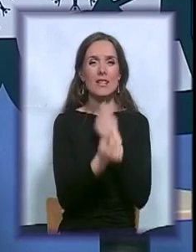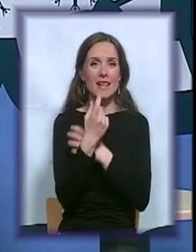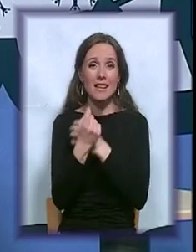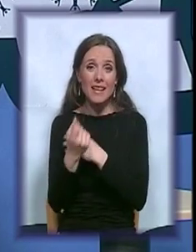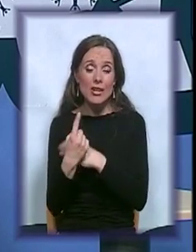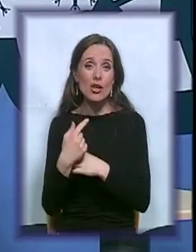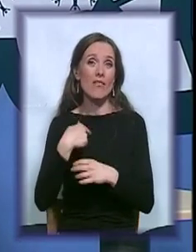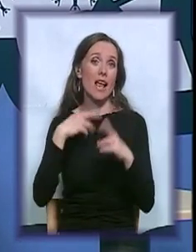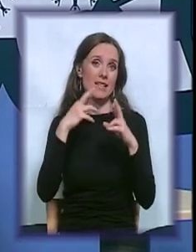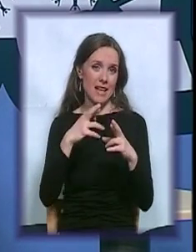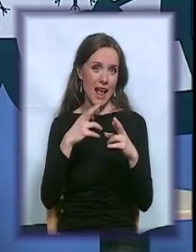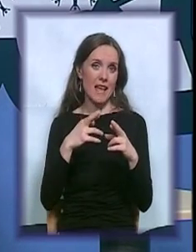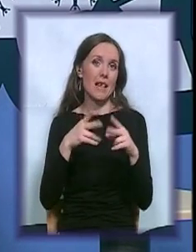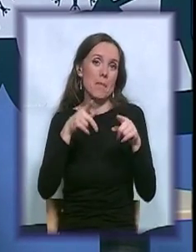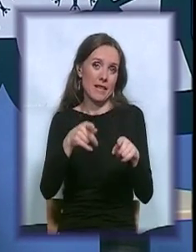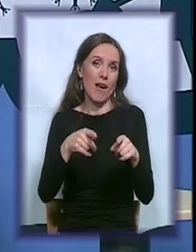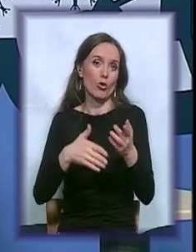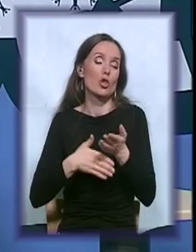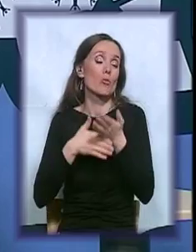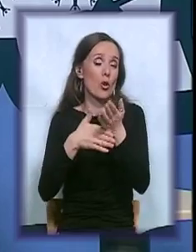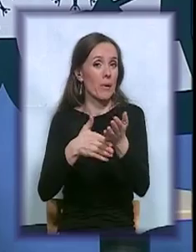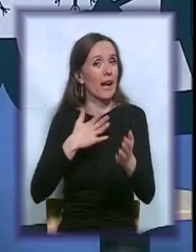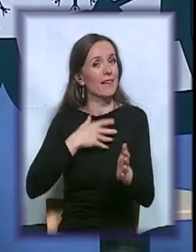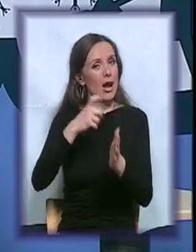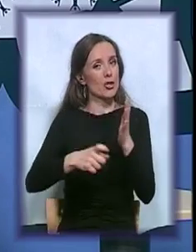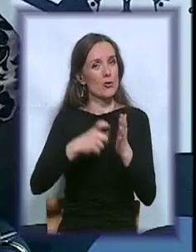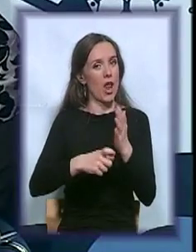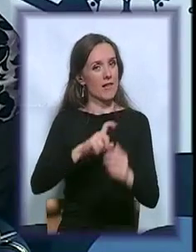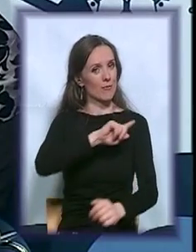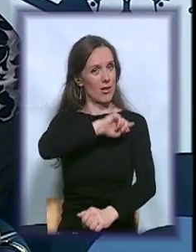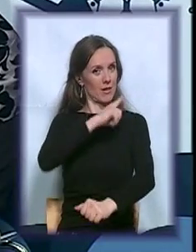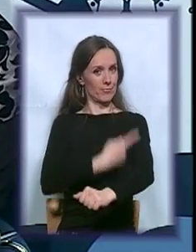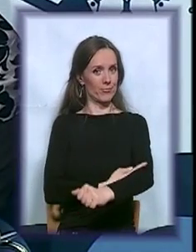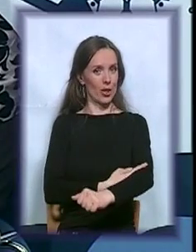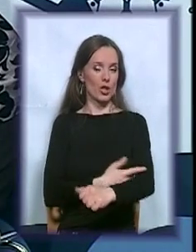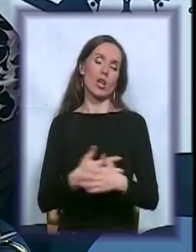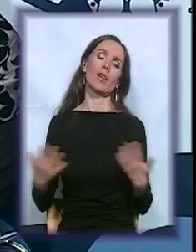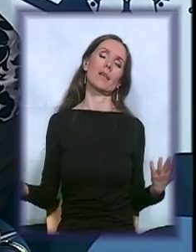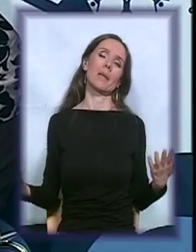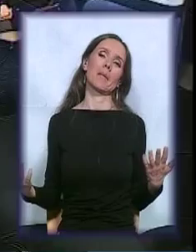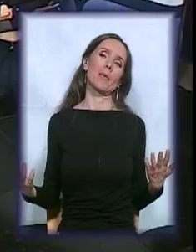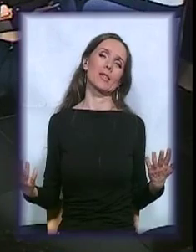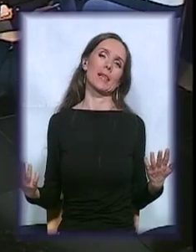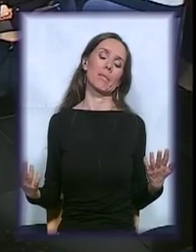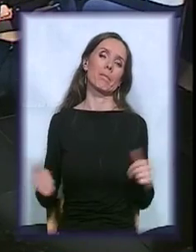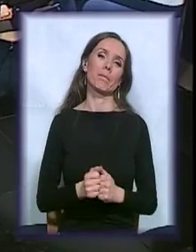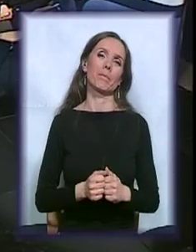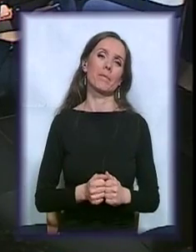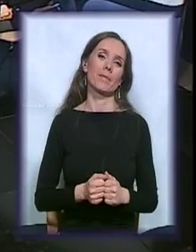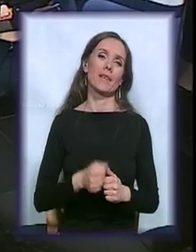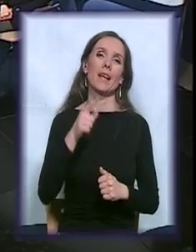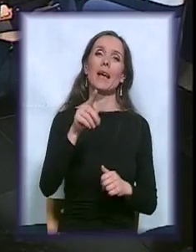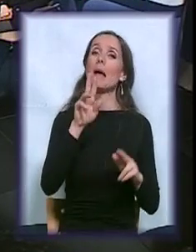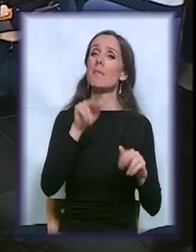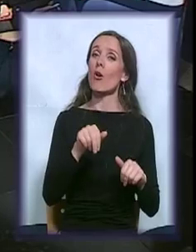i sa te strane doprineti našem članstvu da se ojača. A, tako vam posla. Imali ste prilike da